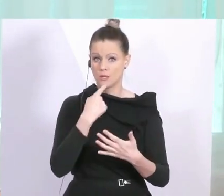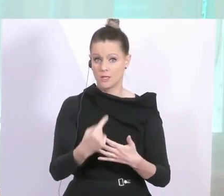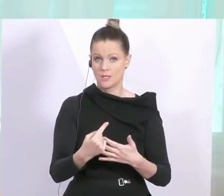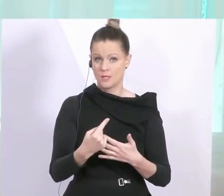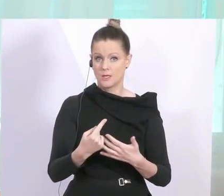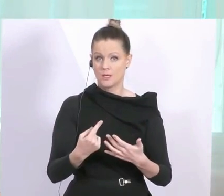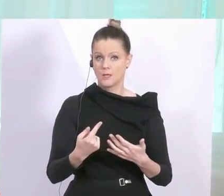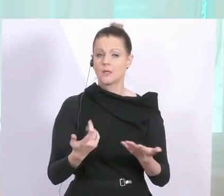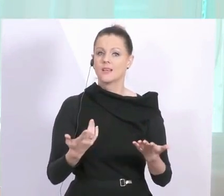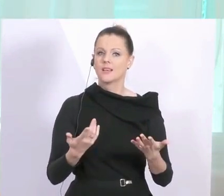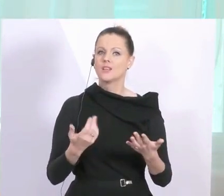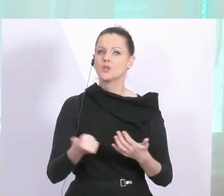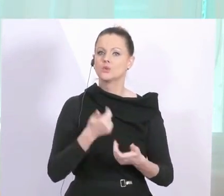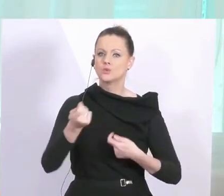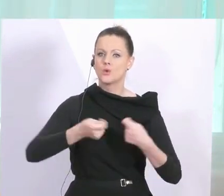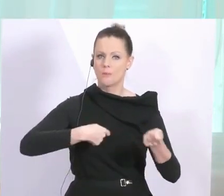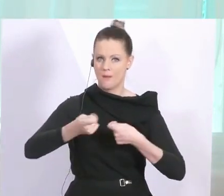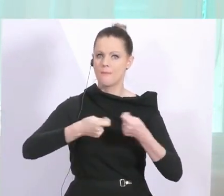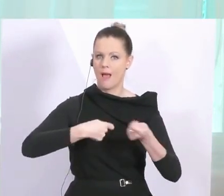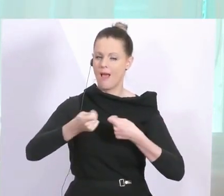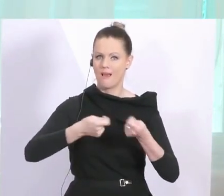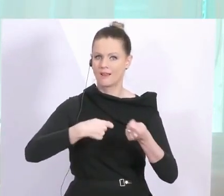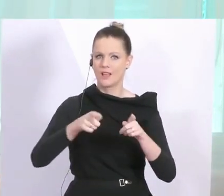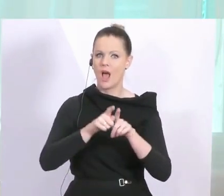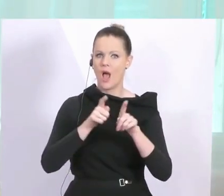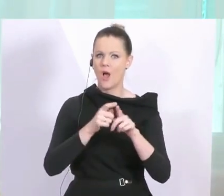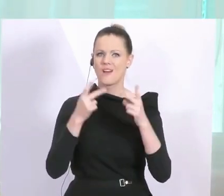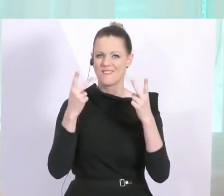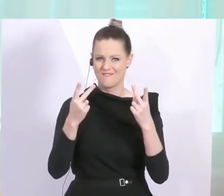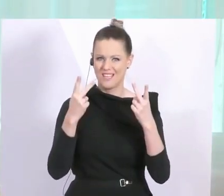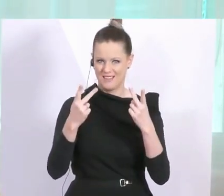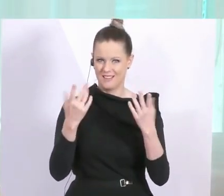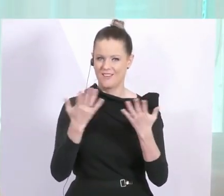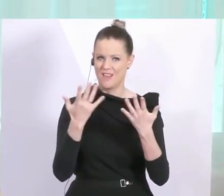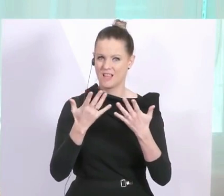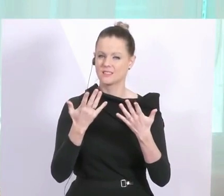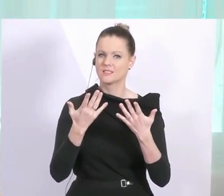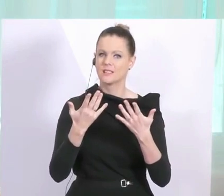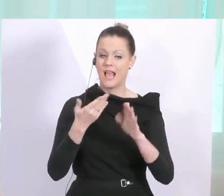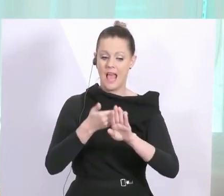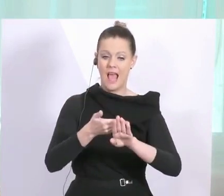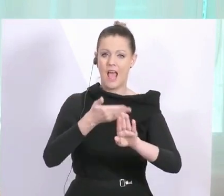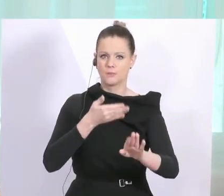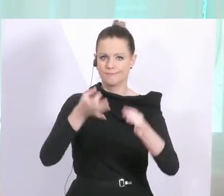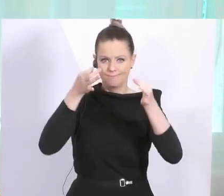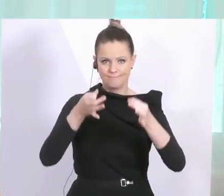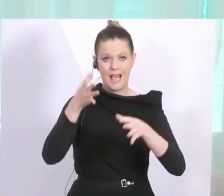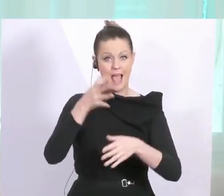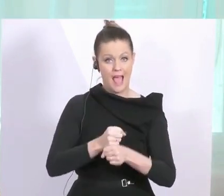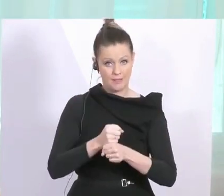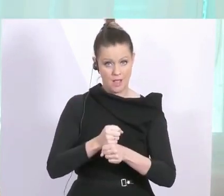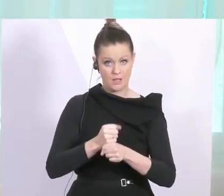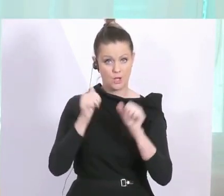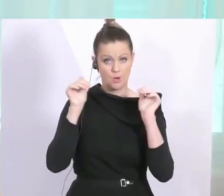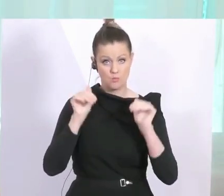Stoßzeiten in Supermärkten erreichen, dass die Abstandsregelungen korrekt eingehalten werden. Wo eine